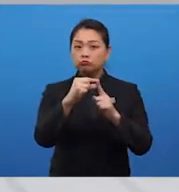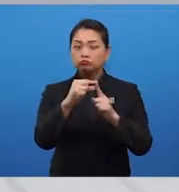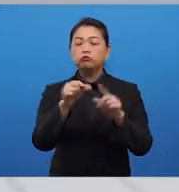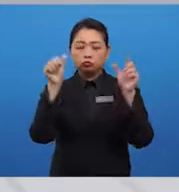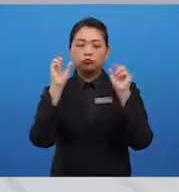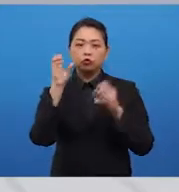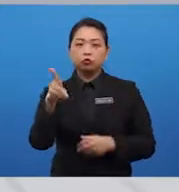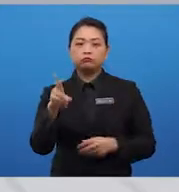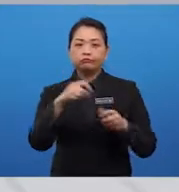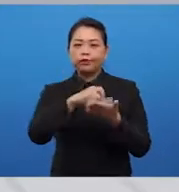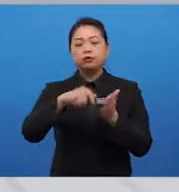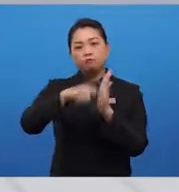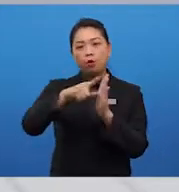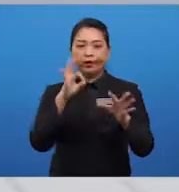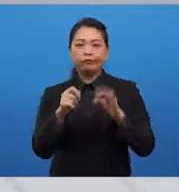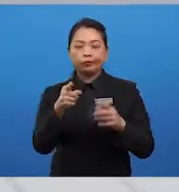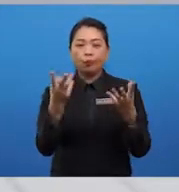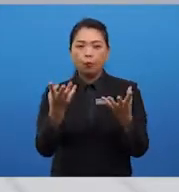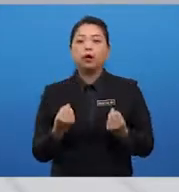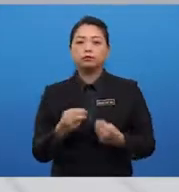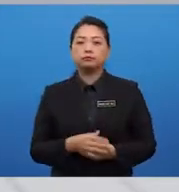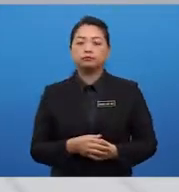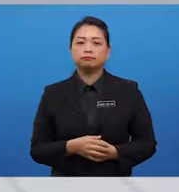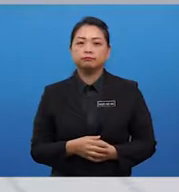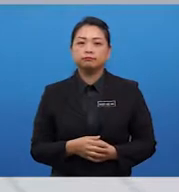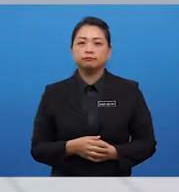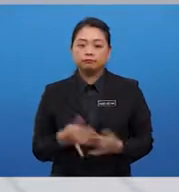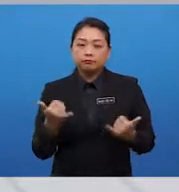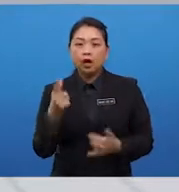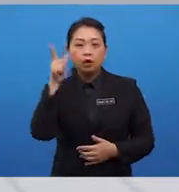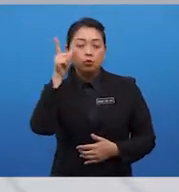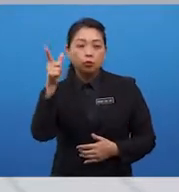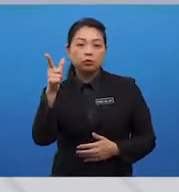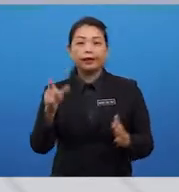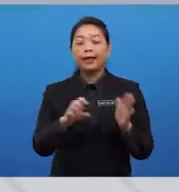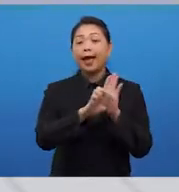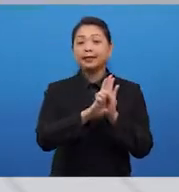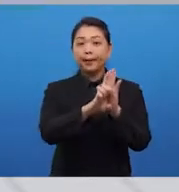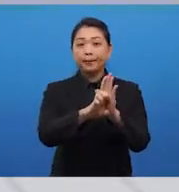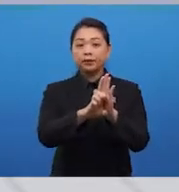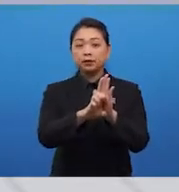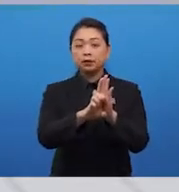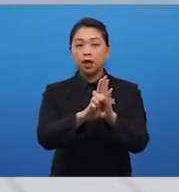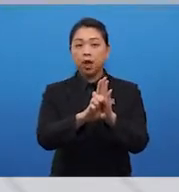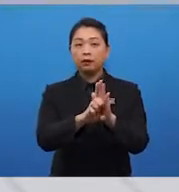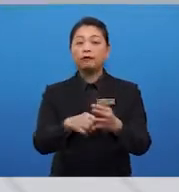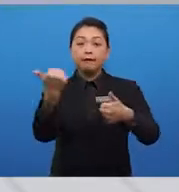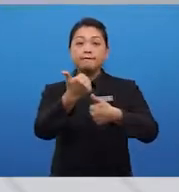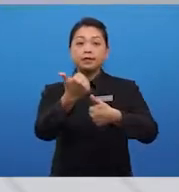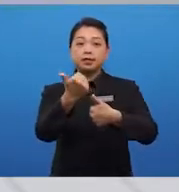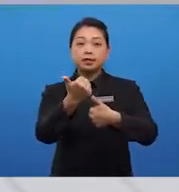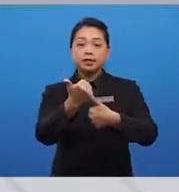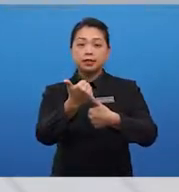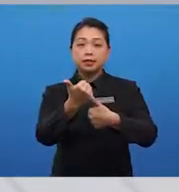write more if you want. Now, let us look at an example of the first individual task